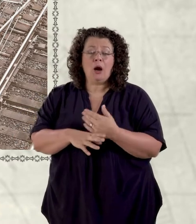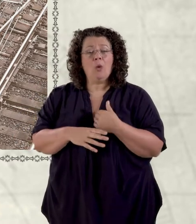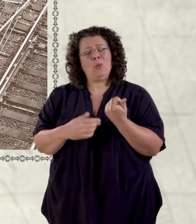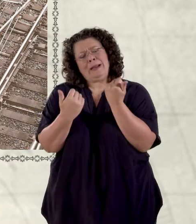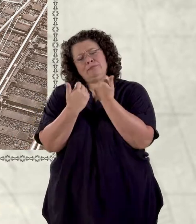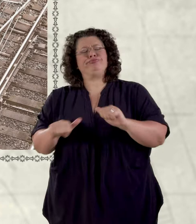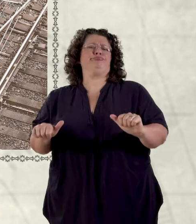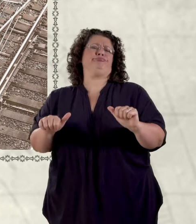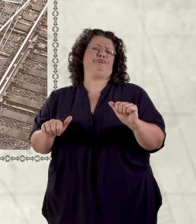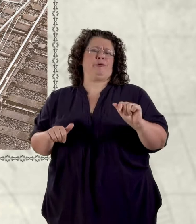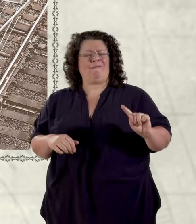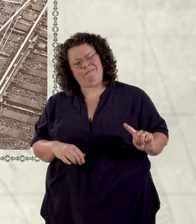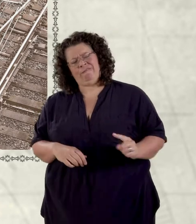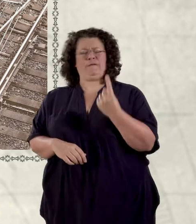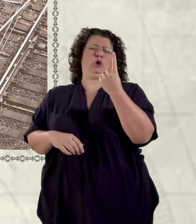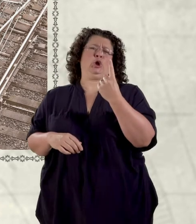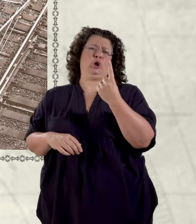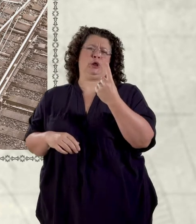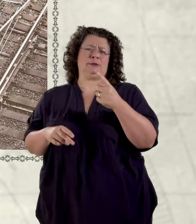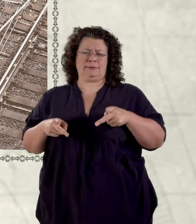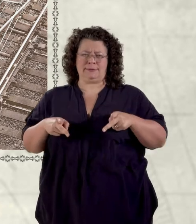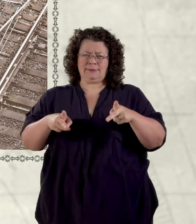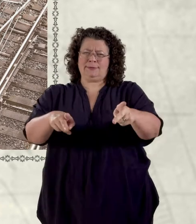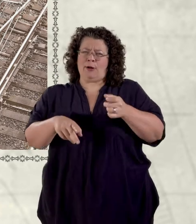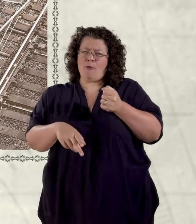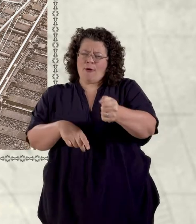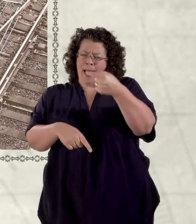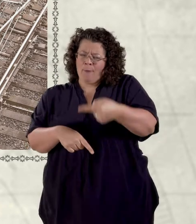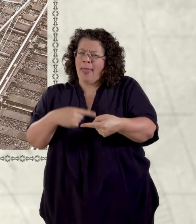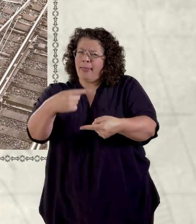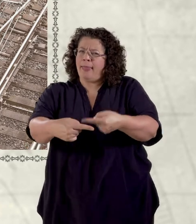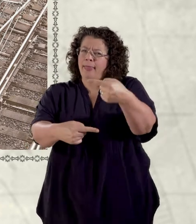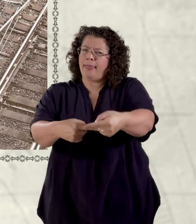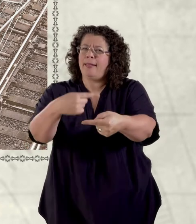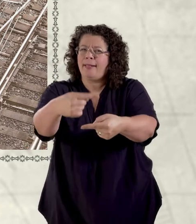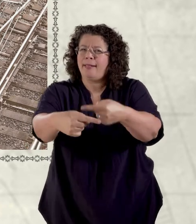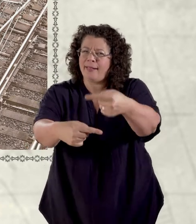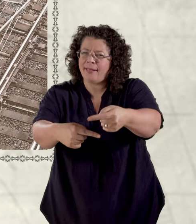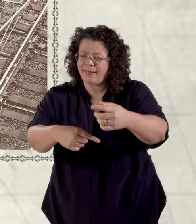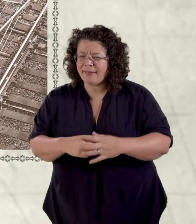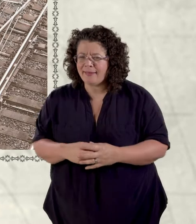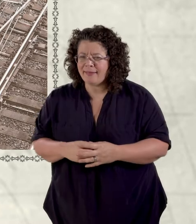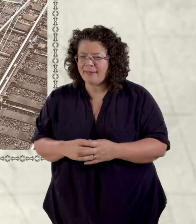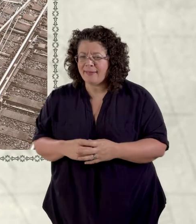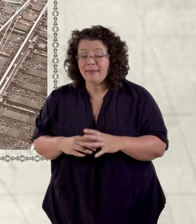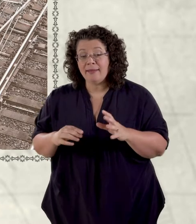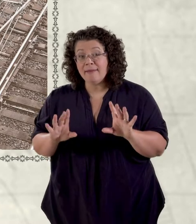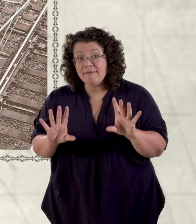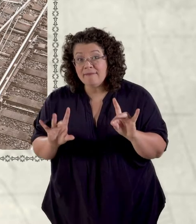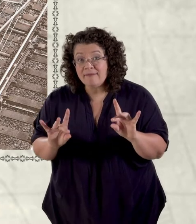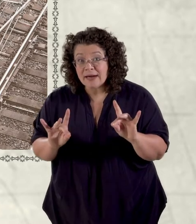ni i orffen ein reilffordd cynta. Ond nid yna i diweddu. O na.